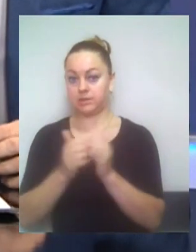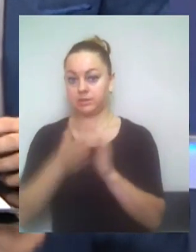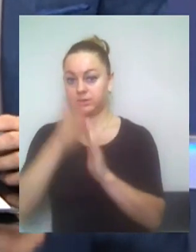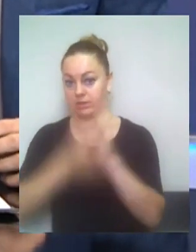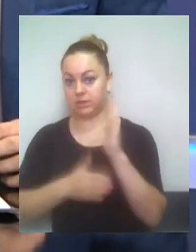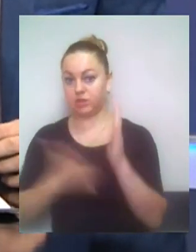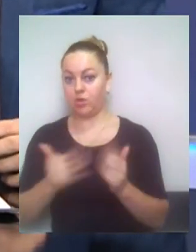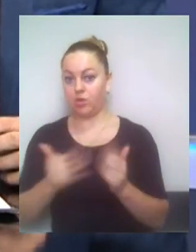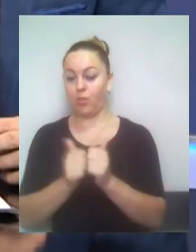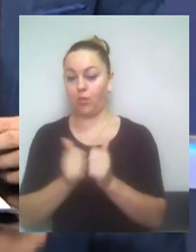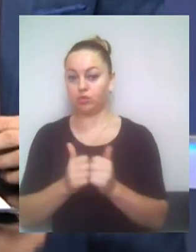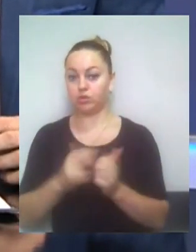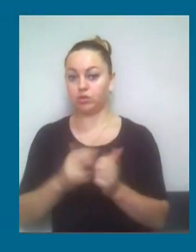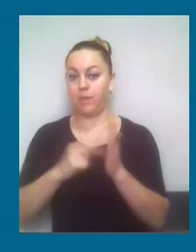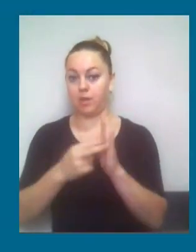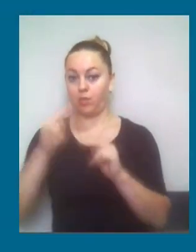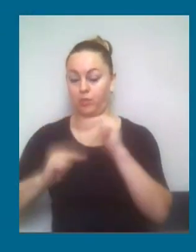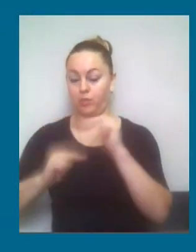планується забудовувати.